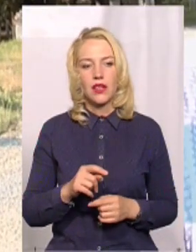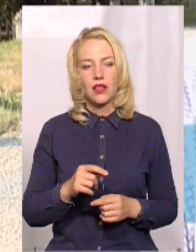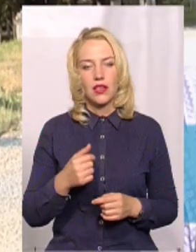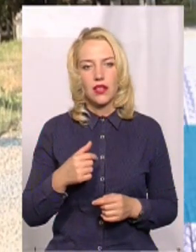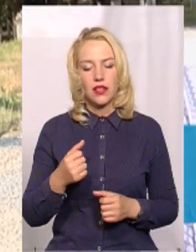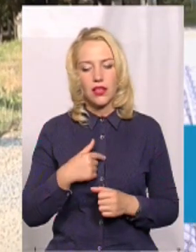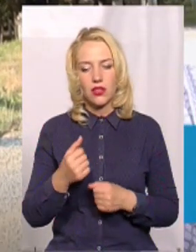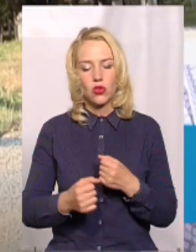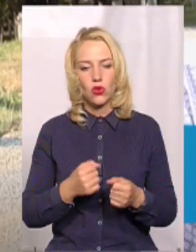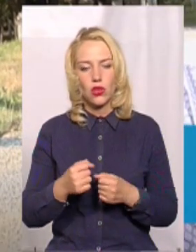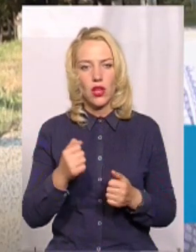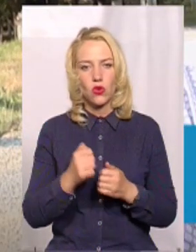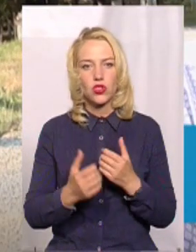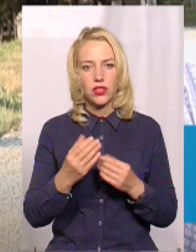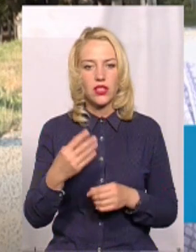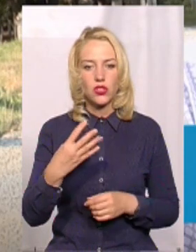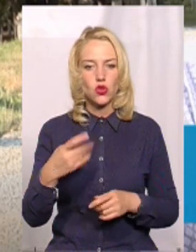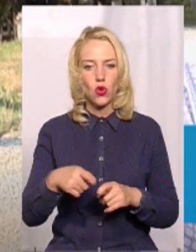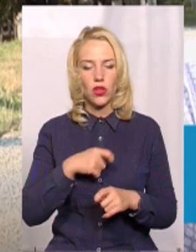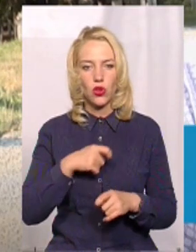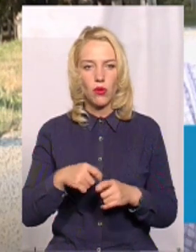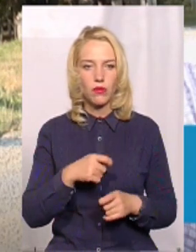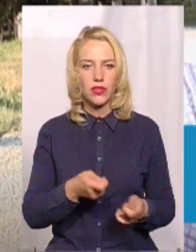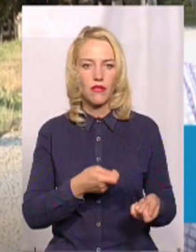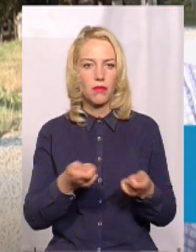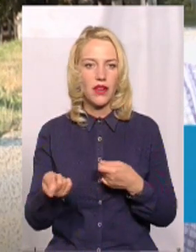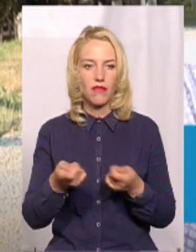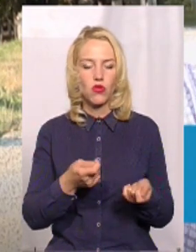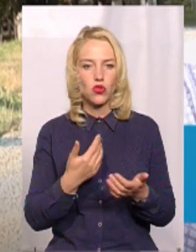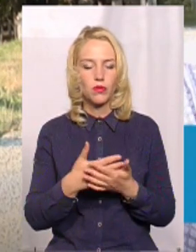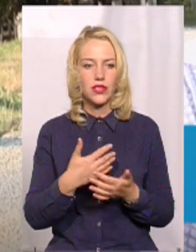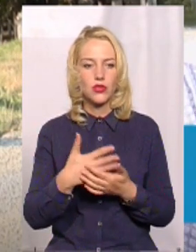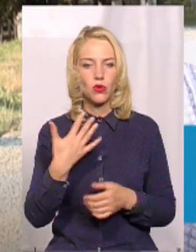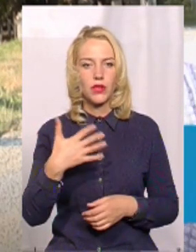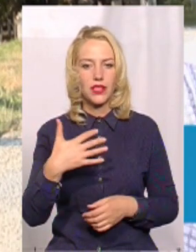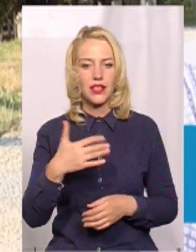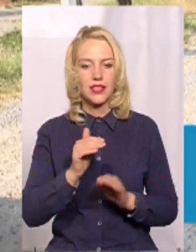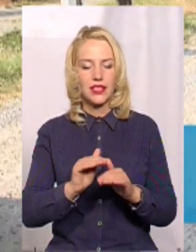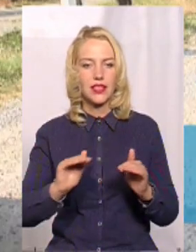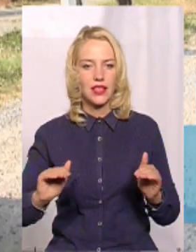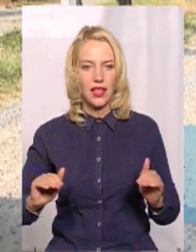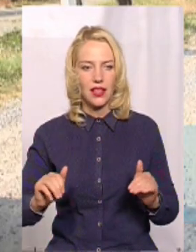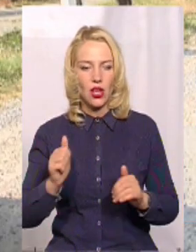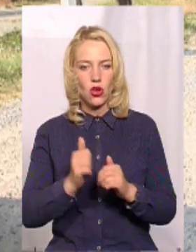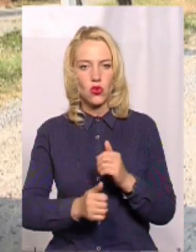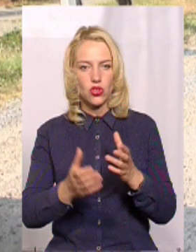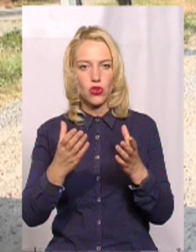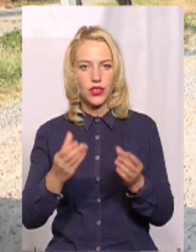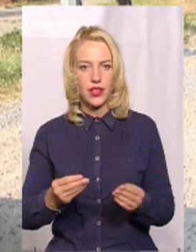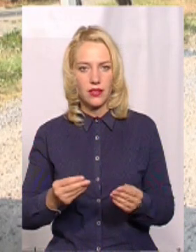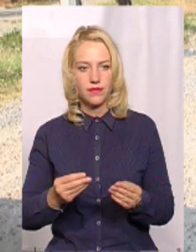кожний день 40 кілометрів. Перевожу близько 50 дітей кожного дня.